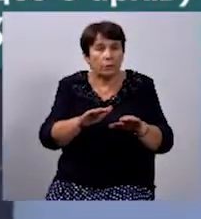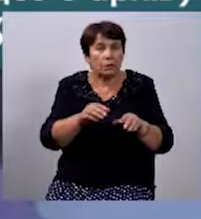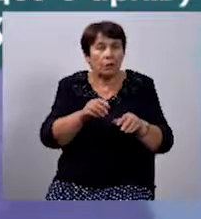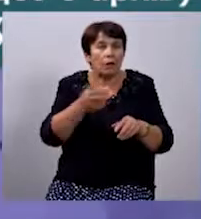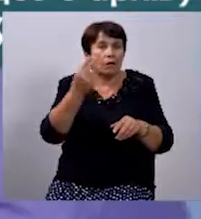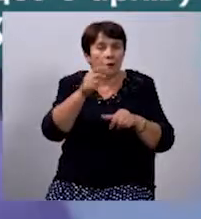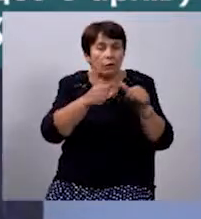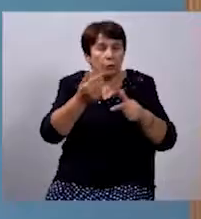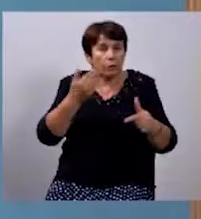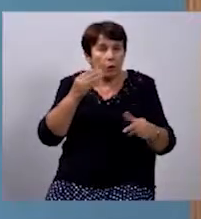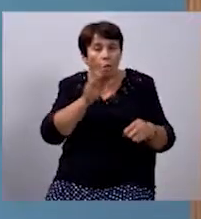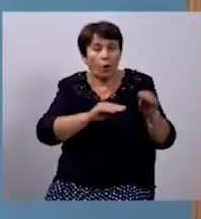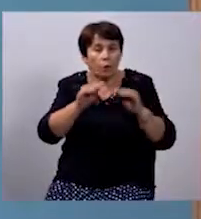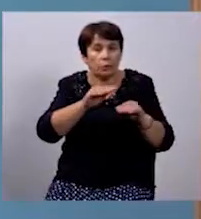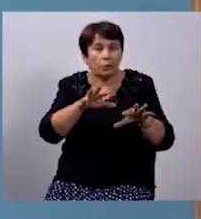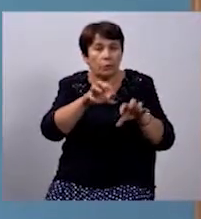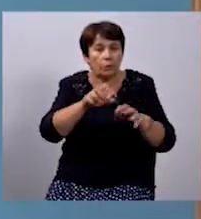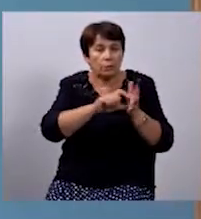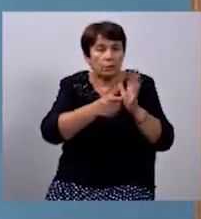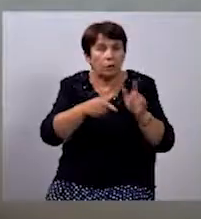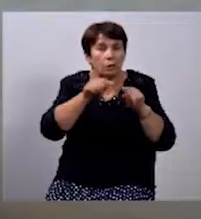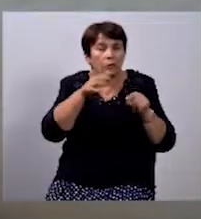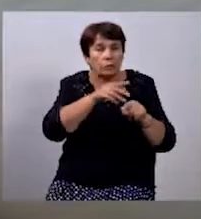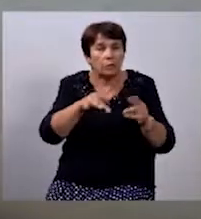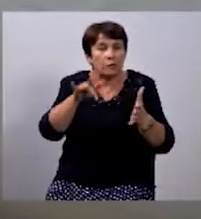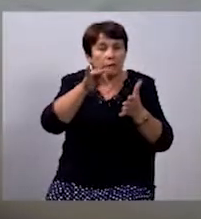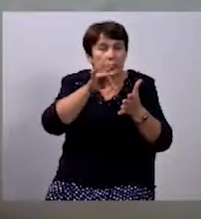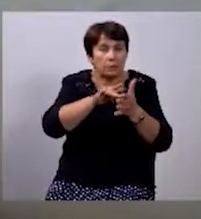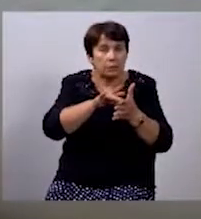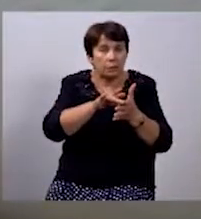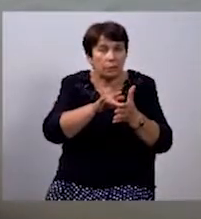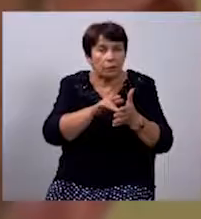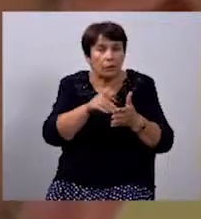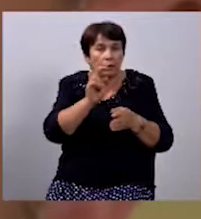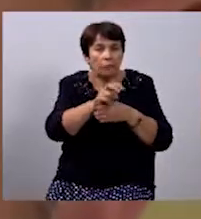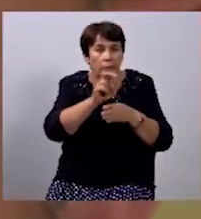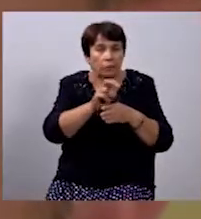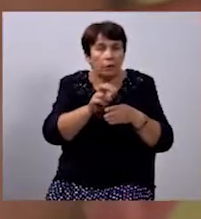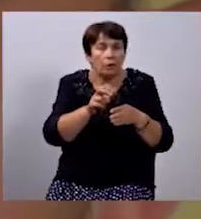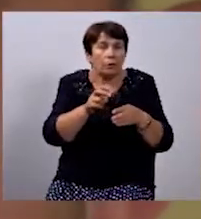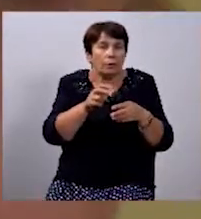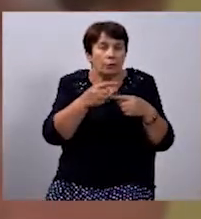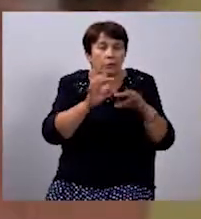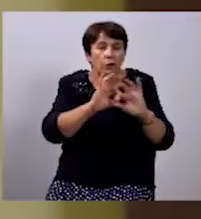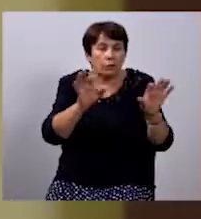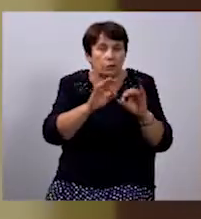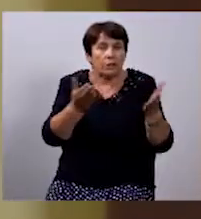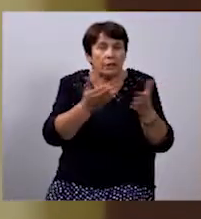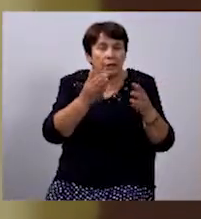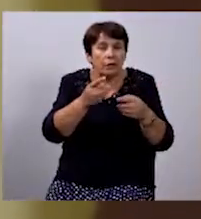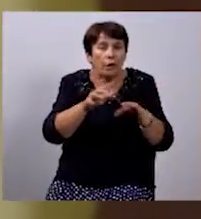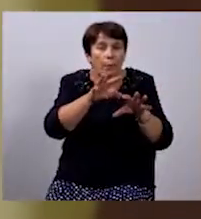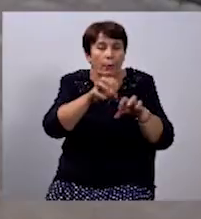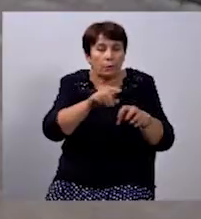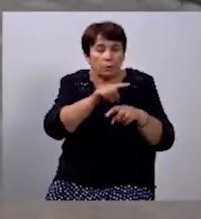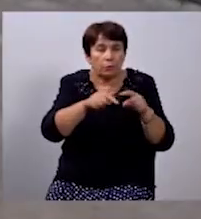Два роки тому обладнав масажний кабінет. За цей час у центрі побували більше 50 відвідувачів. Ігор Дільний розповідає, які процедури робить